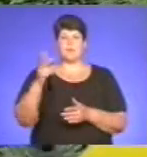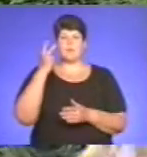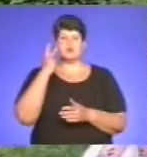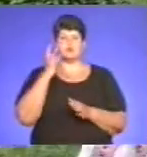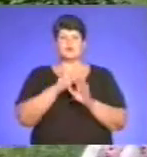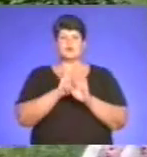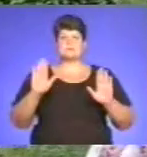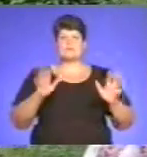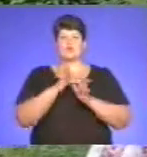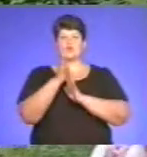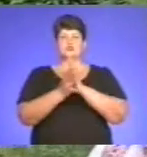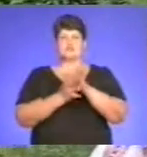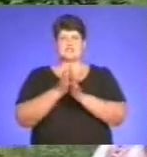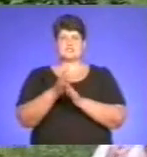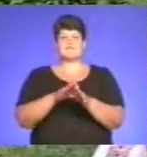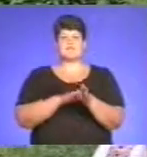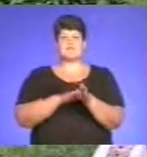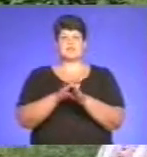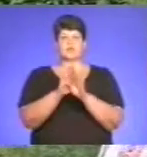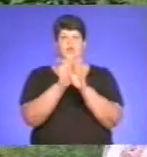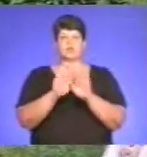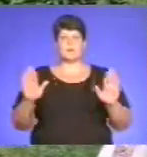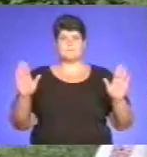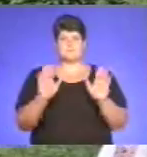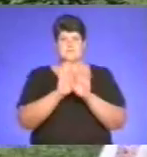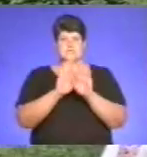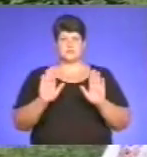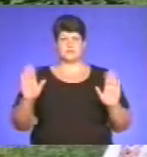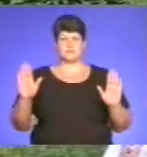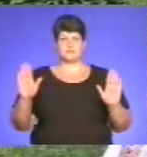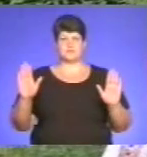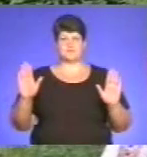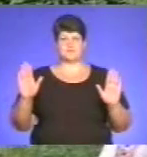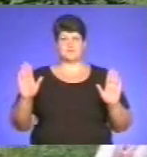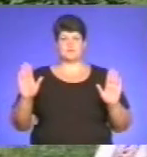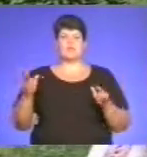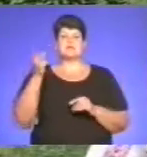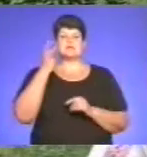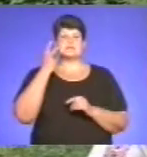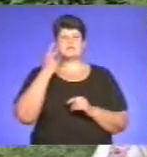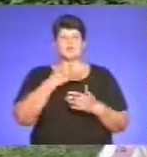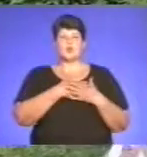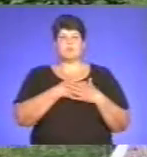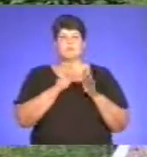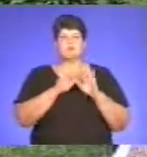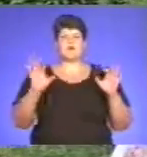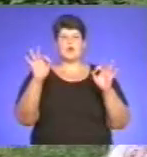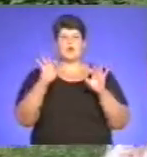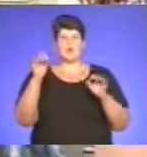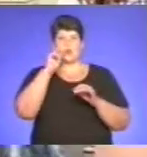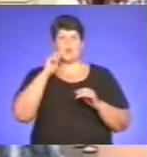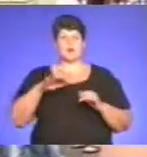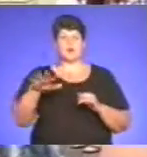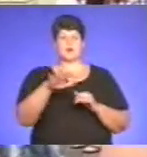співають щастя, виконаність на пісню. Завжди любими співати про Україну.